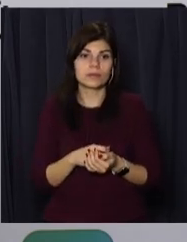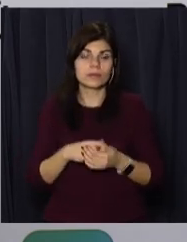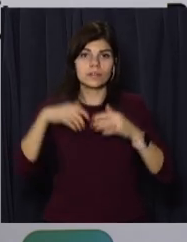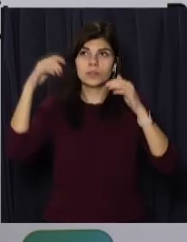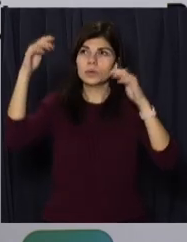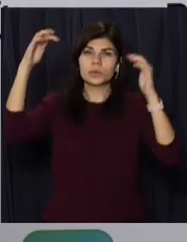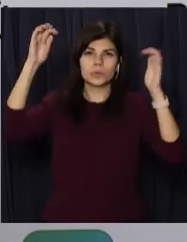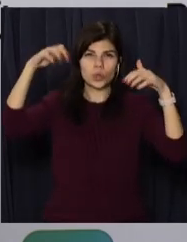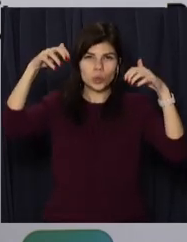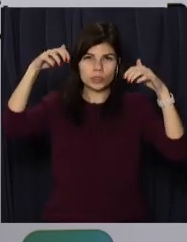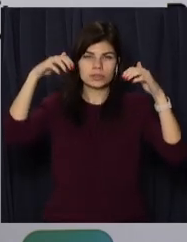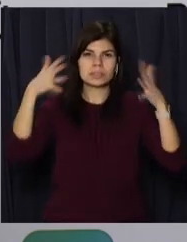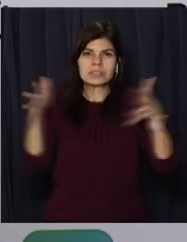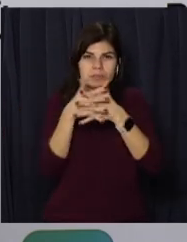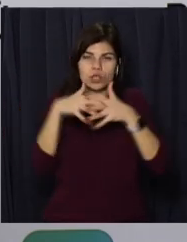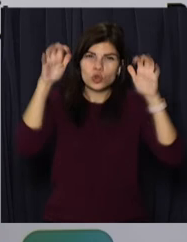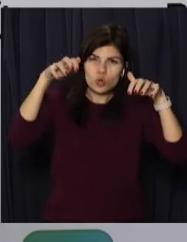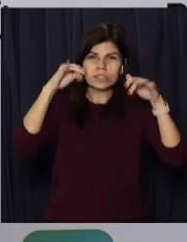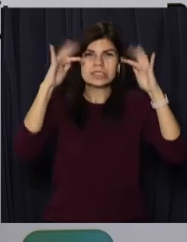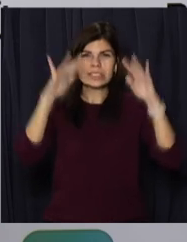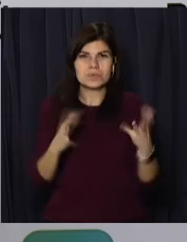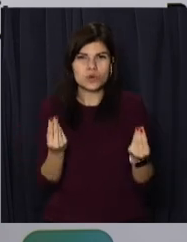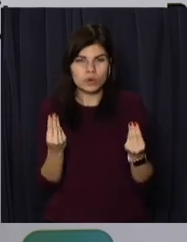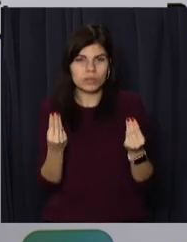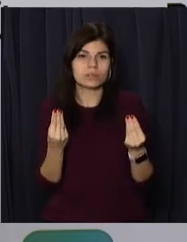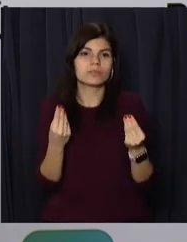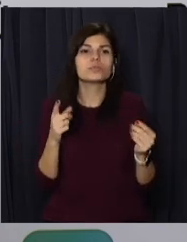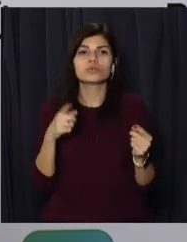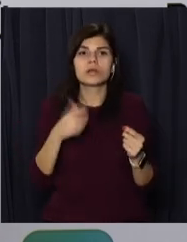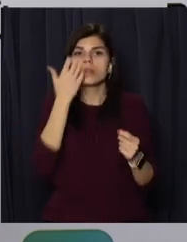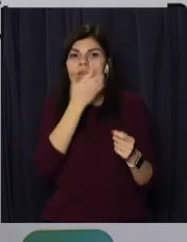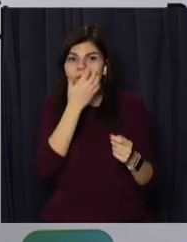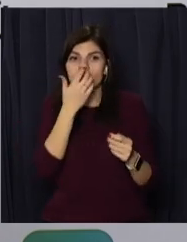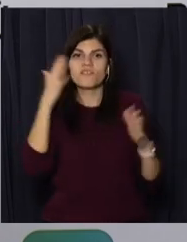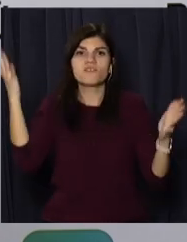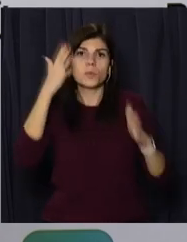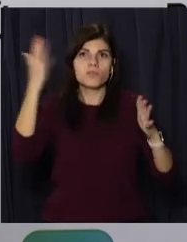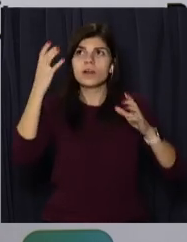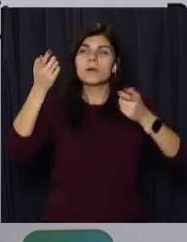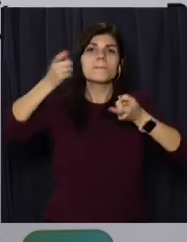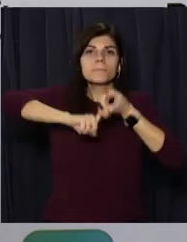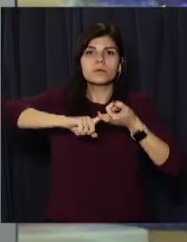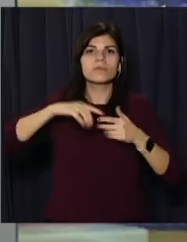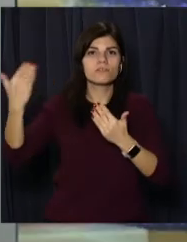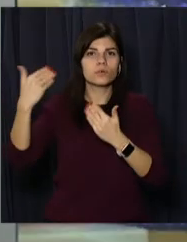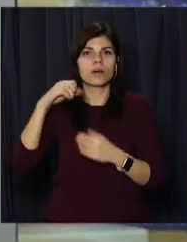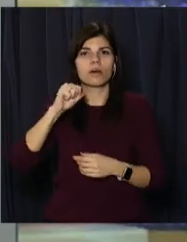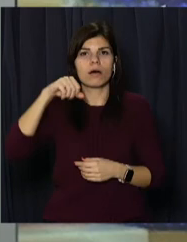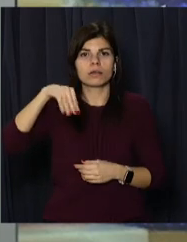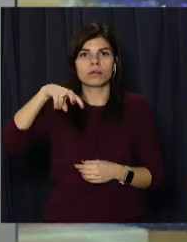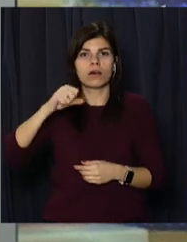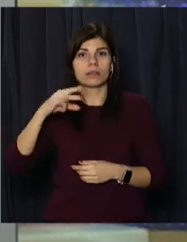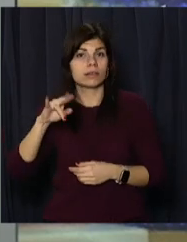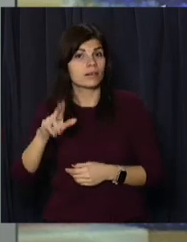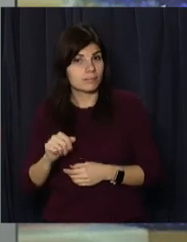випадання опадів змішаного характеру в зв'язку з переміщенням теплої, вологої повітряної маси з Атлантики. А